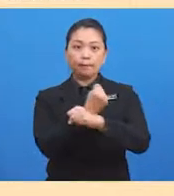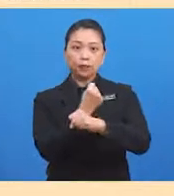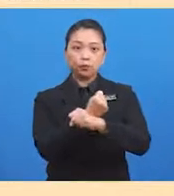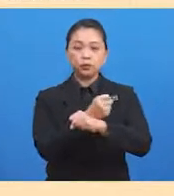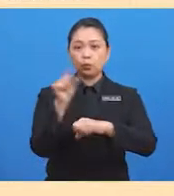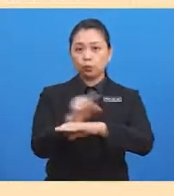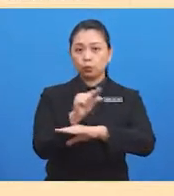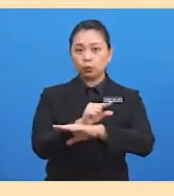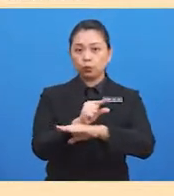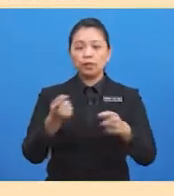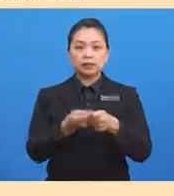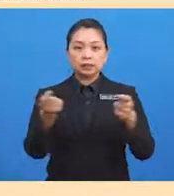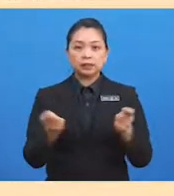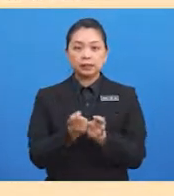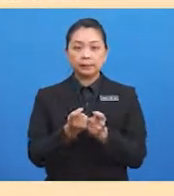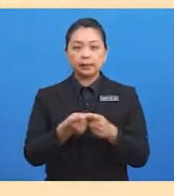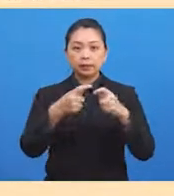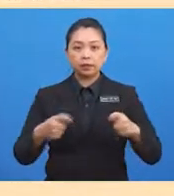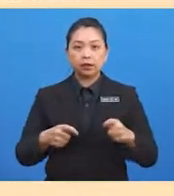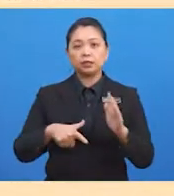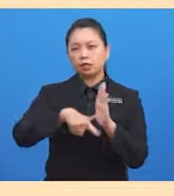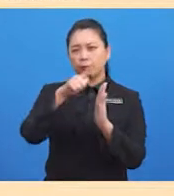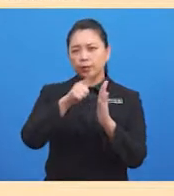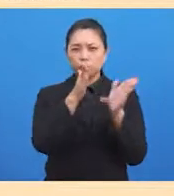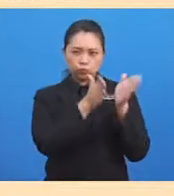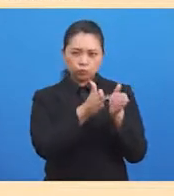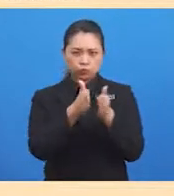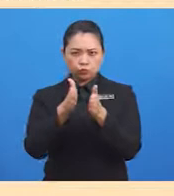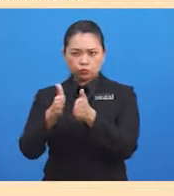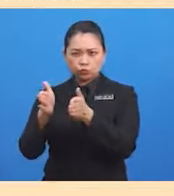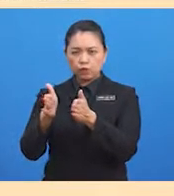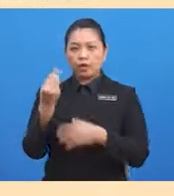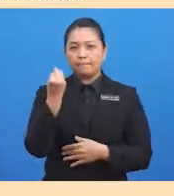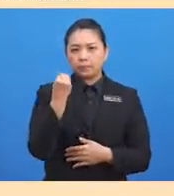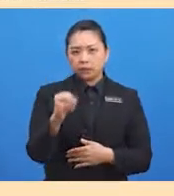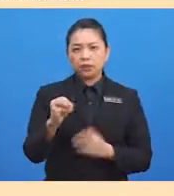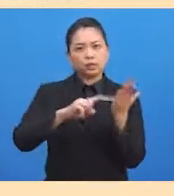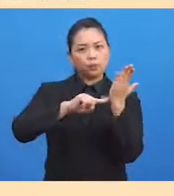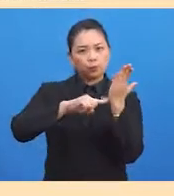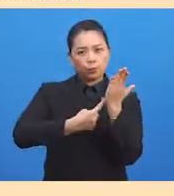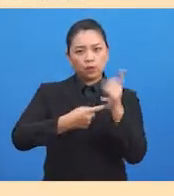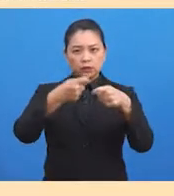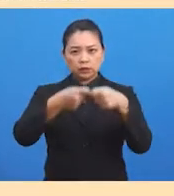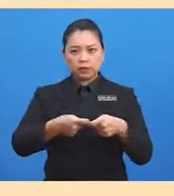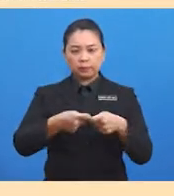Logam adalah lebih tersusun. Mereka juga mula menetap di kawasan tanah tinggi.